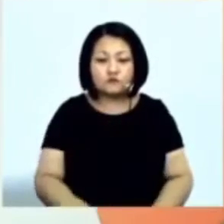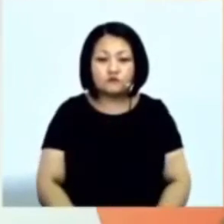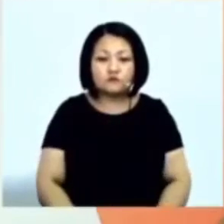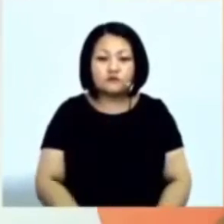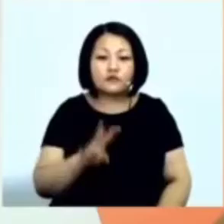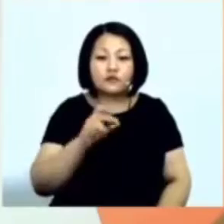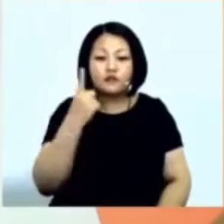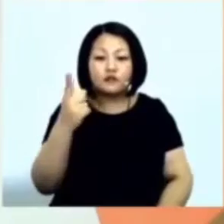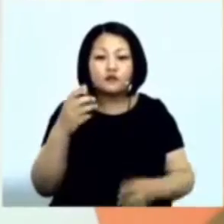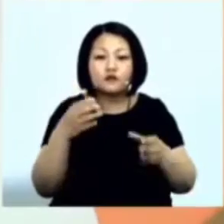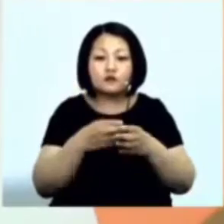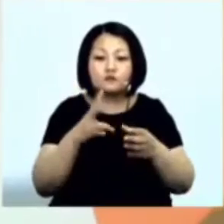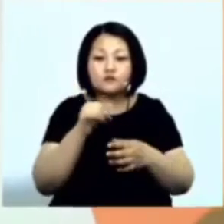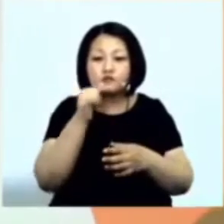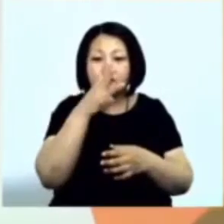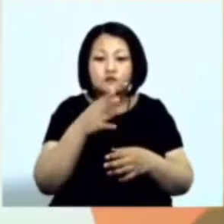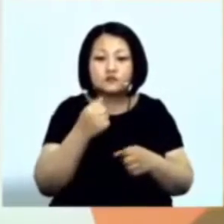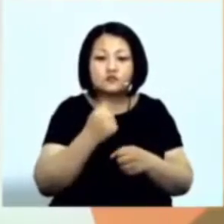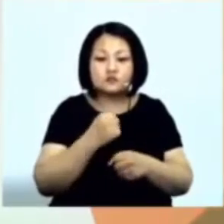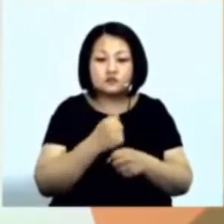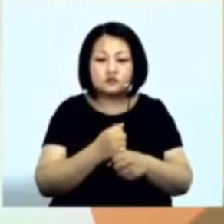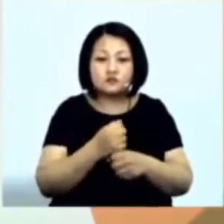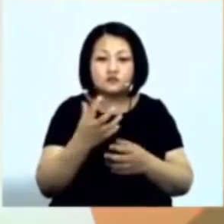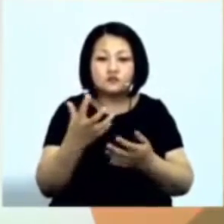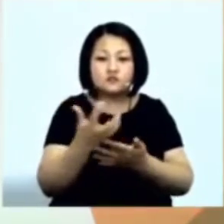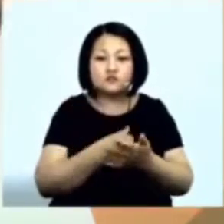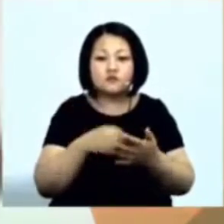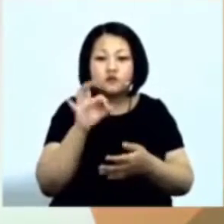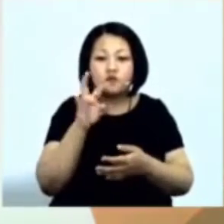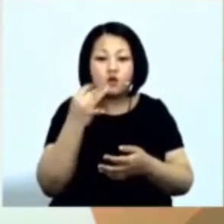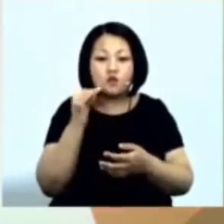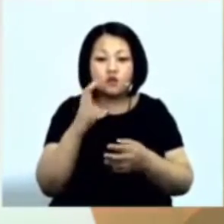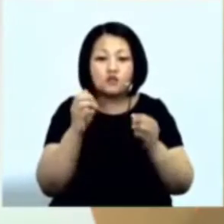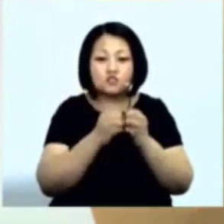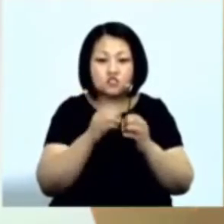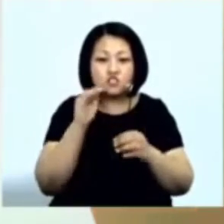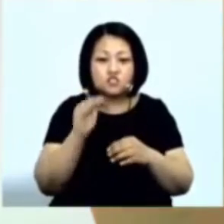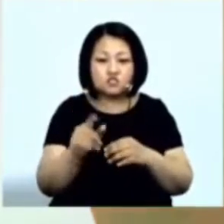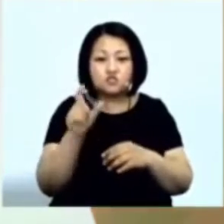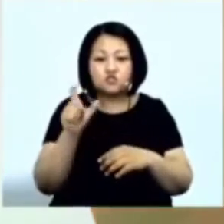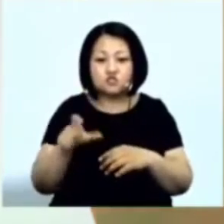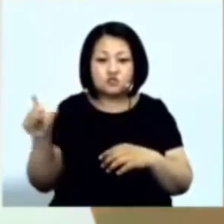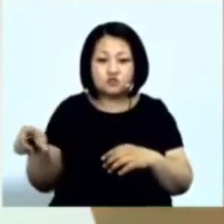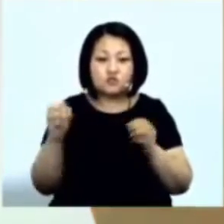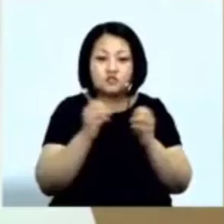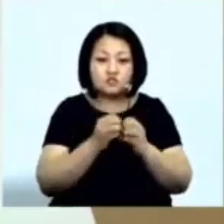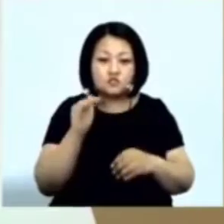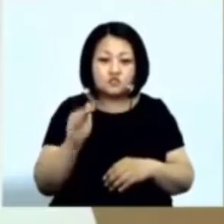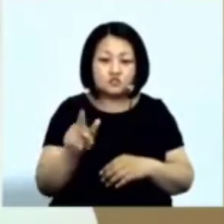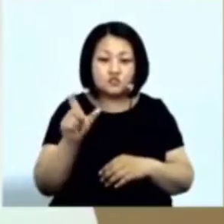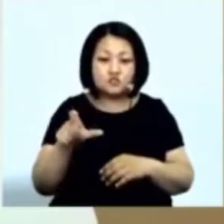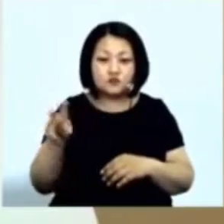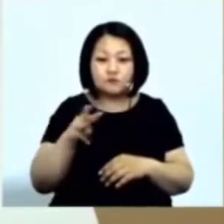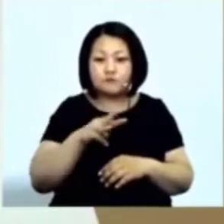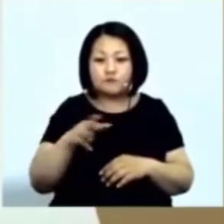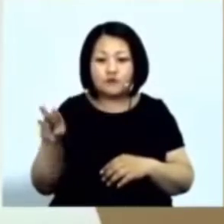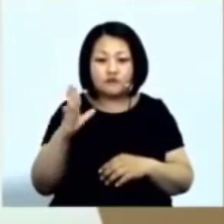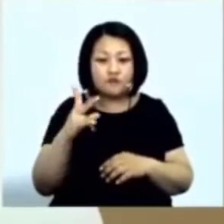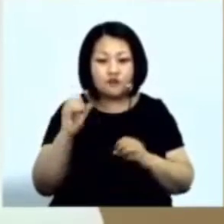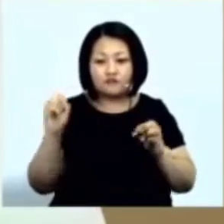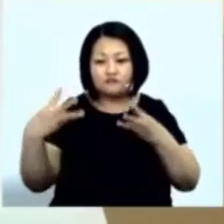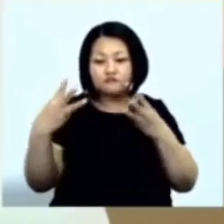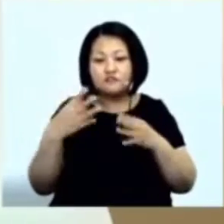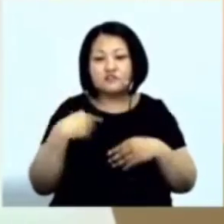компания Не смогла сделать, собрать Онлайн события на 10 тысяч человек 10 тысяч миллионеров в эфире Ребят, я вас